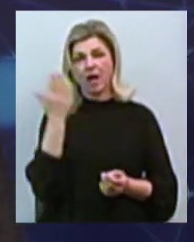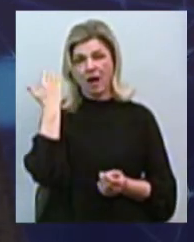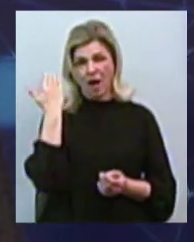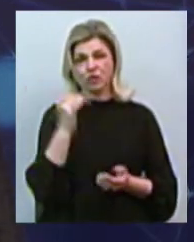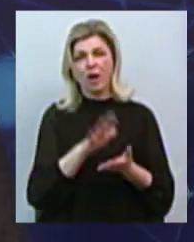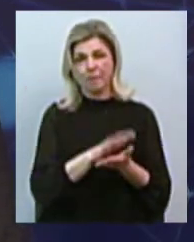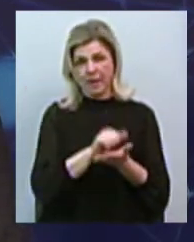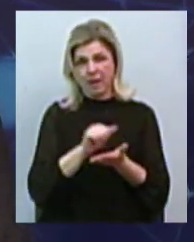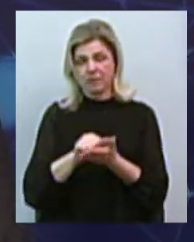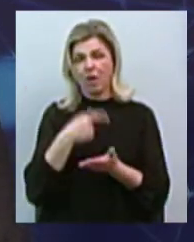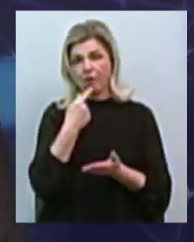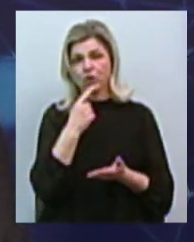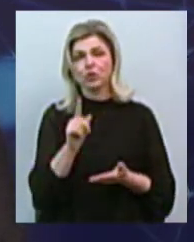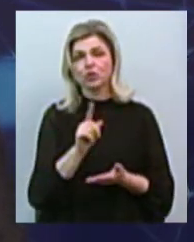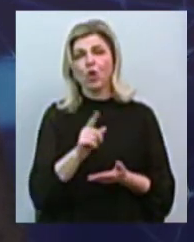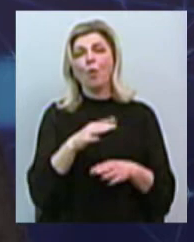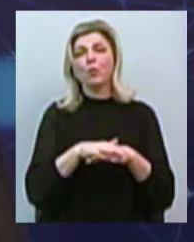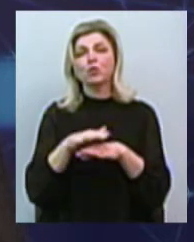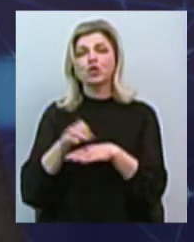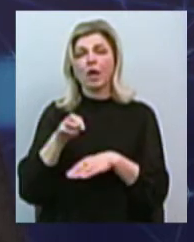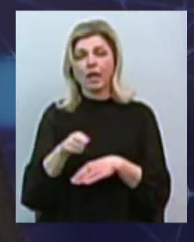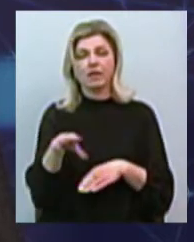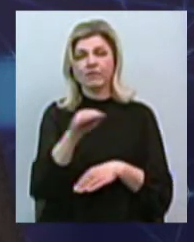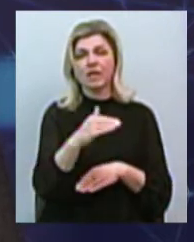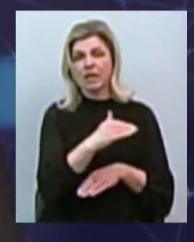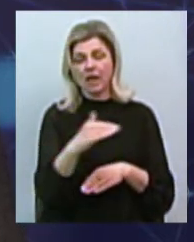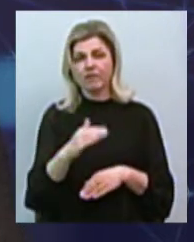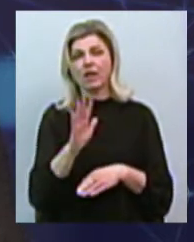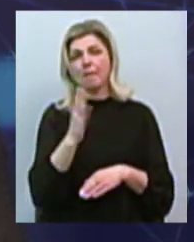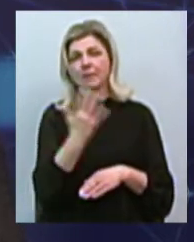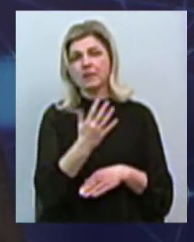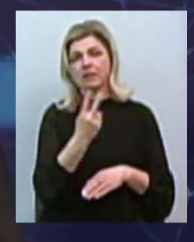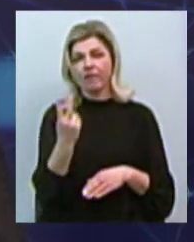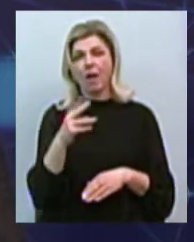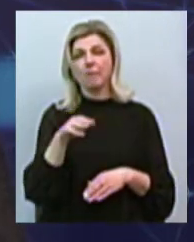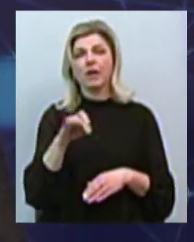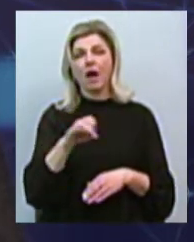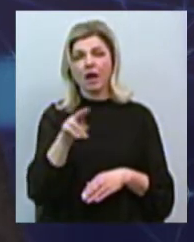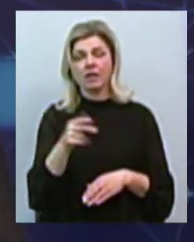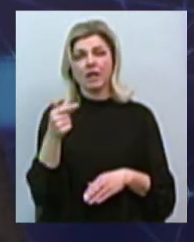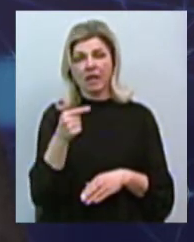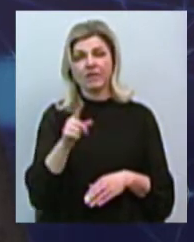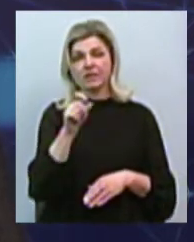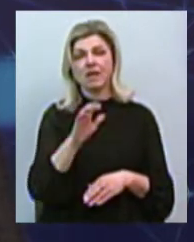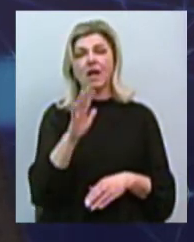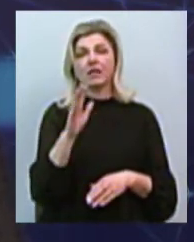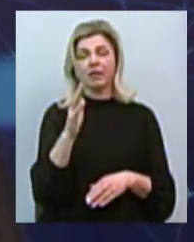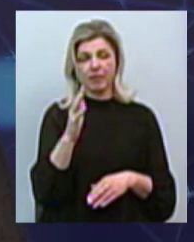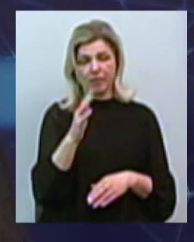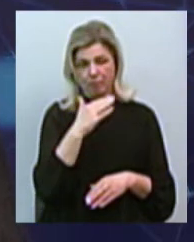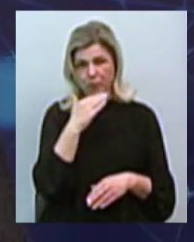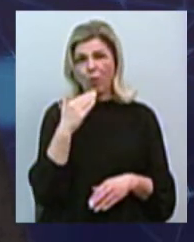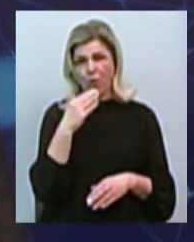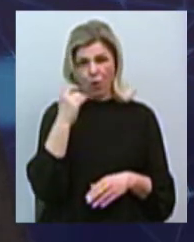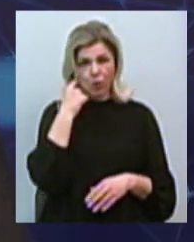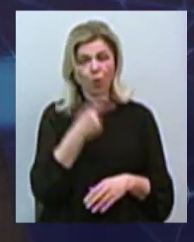те, що в бюджету усіх рівнів отримують 50 мільярдів, 52 мільярда гривень за 35 років. Але це є несенітниця, це